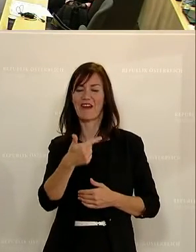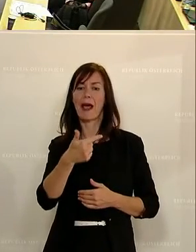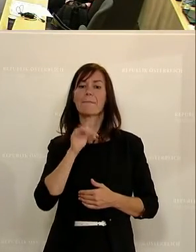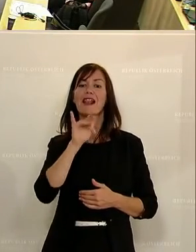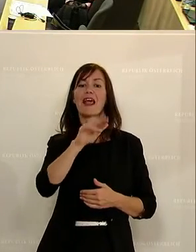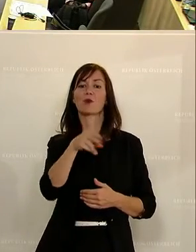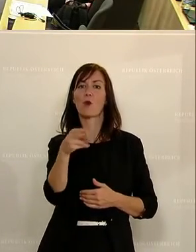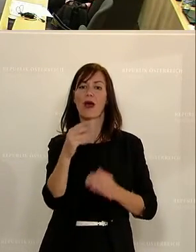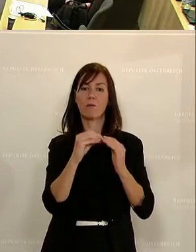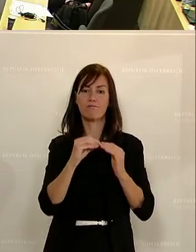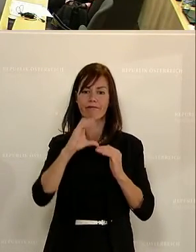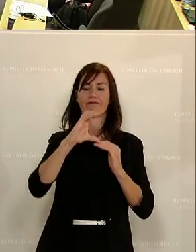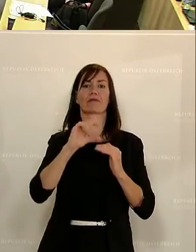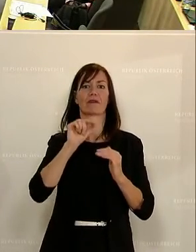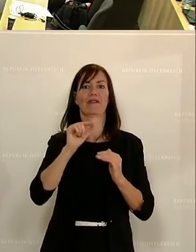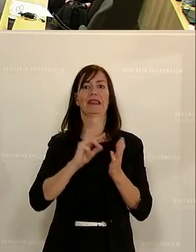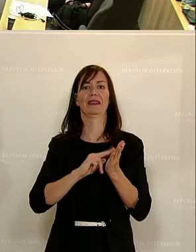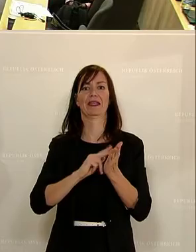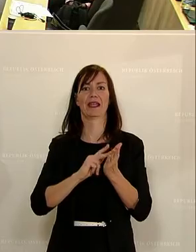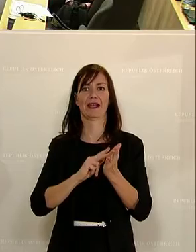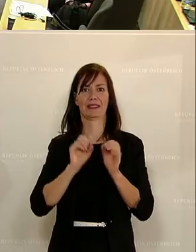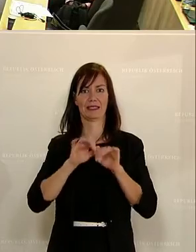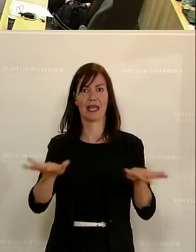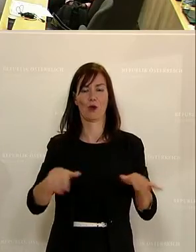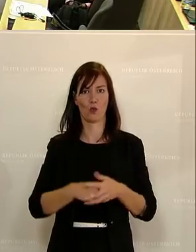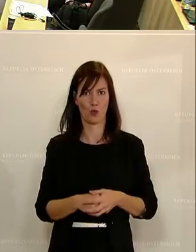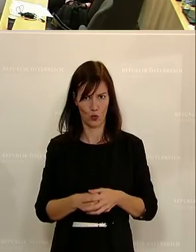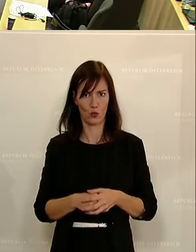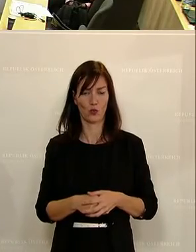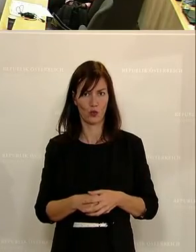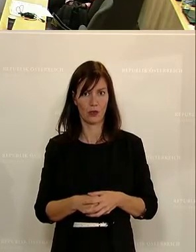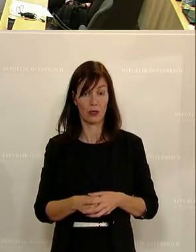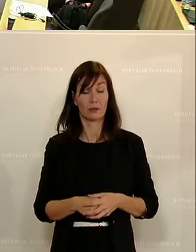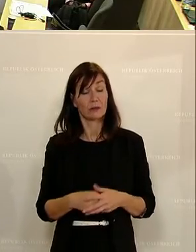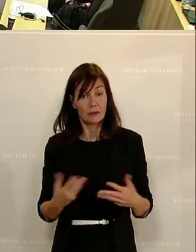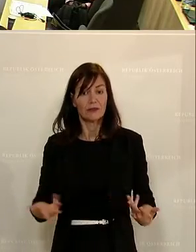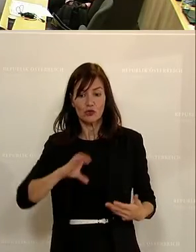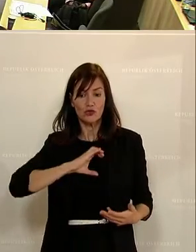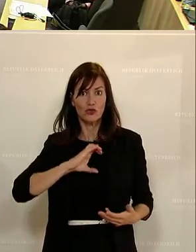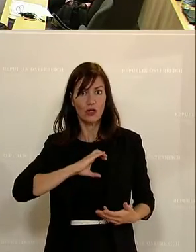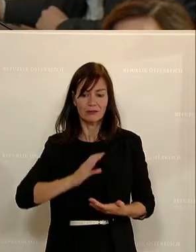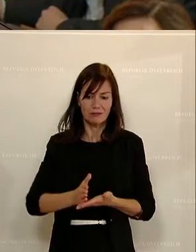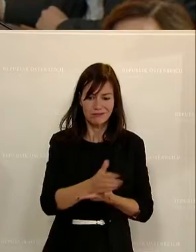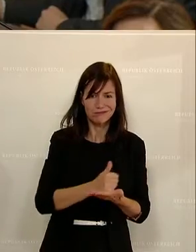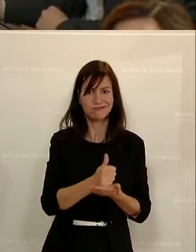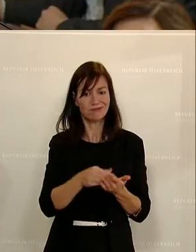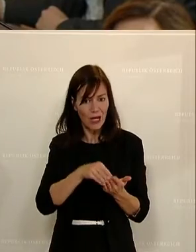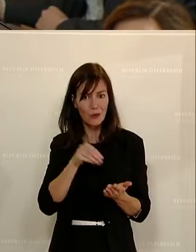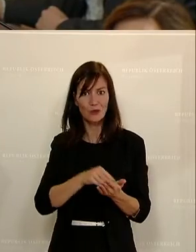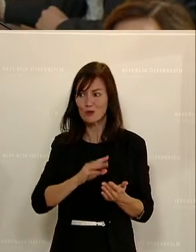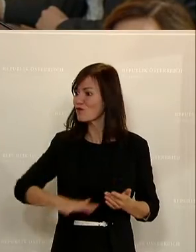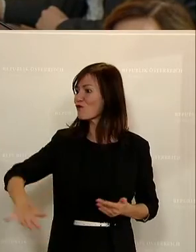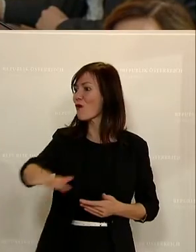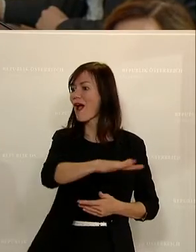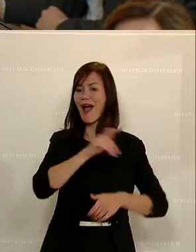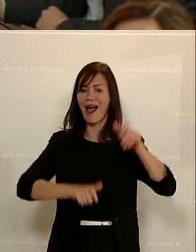Digitalisierung. Und dadurch auch, darf ich zurückzukommen, es geht darum, diese Chancen der Digitalisierung zu nützen, damit wir alle zu